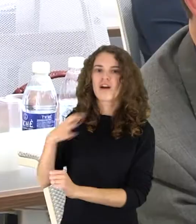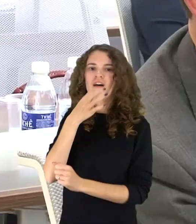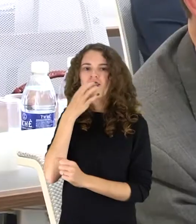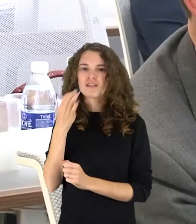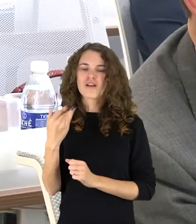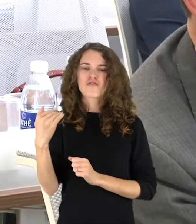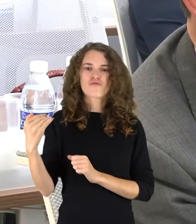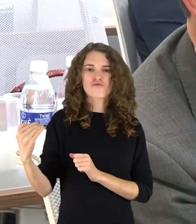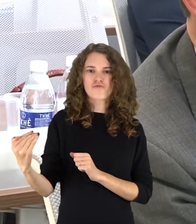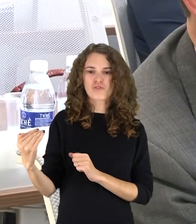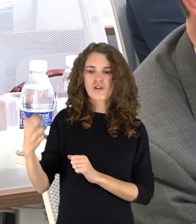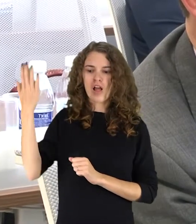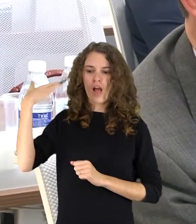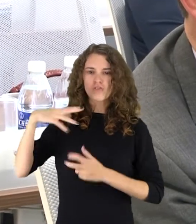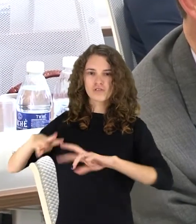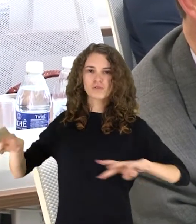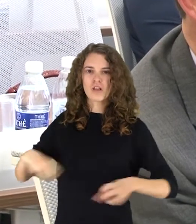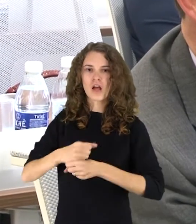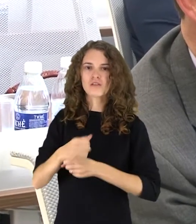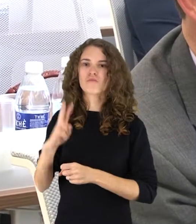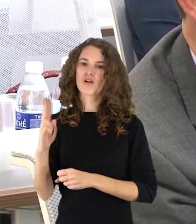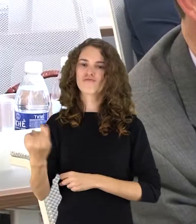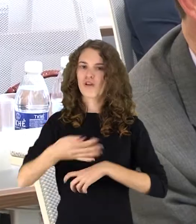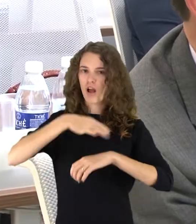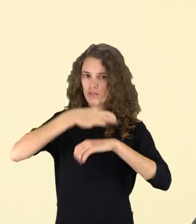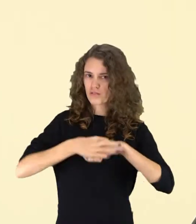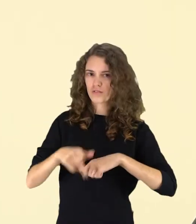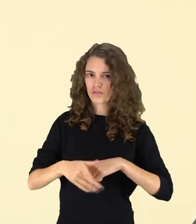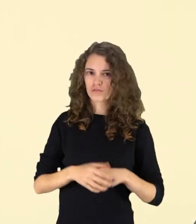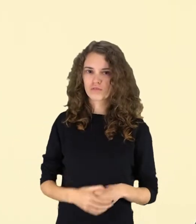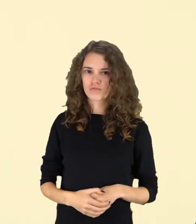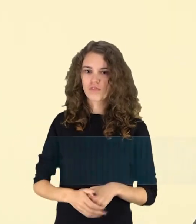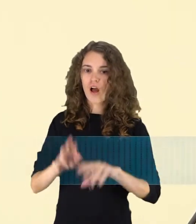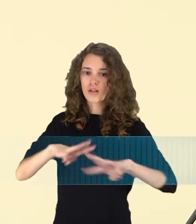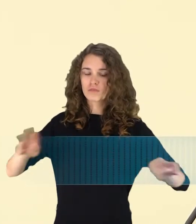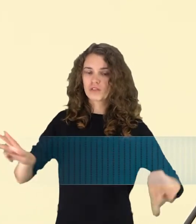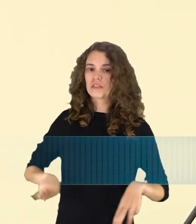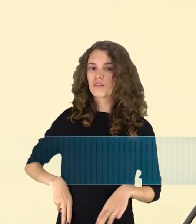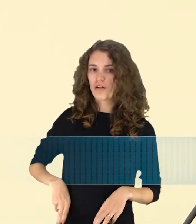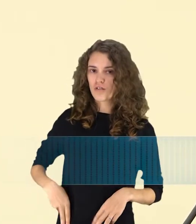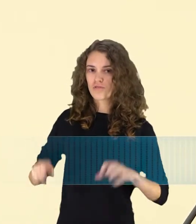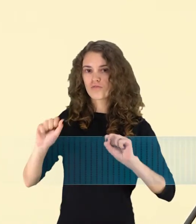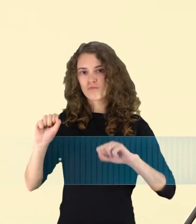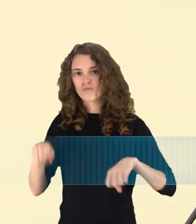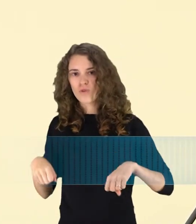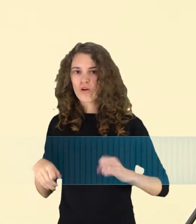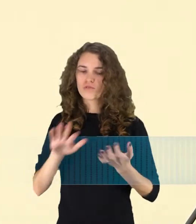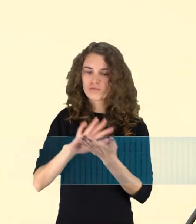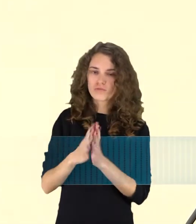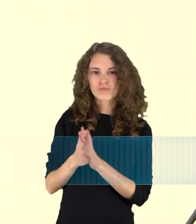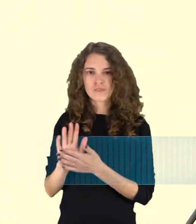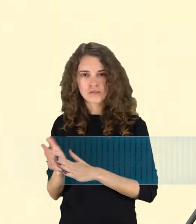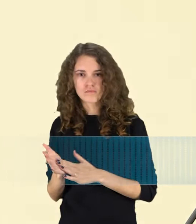tokios situacijos turėtų prisimti ankstesnė Šiauliu rajonas į valdybės administracija. Buvo galimybė administracijos direktorių rinkti